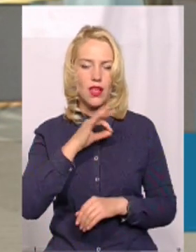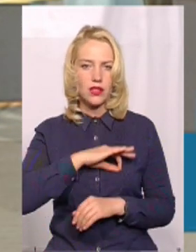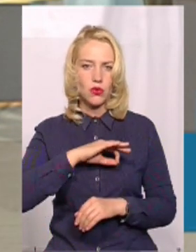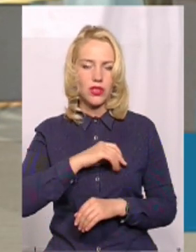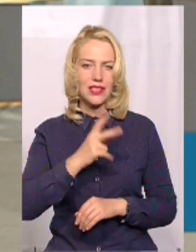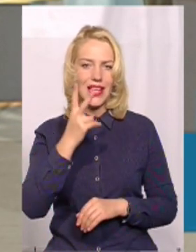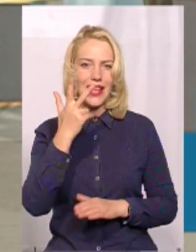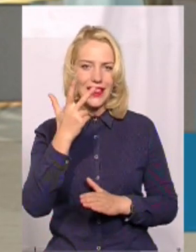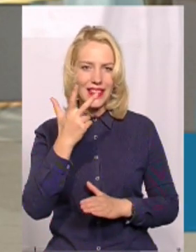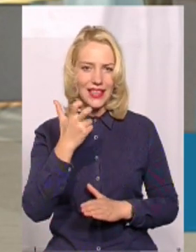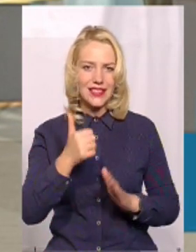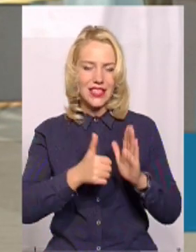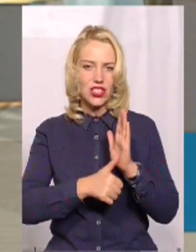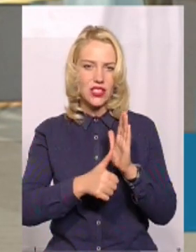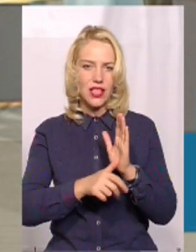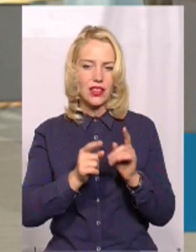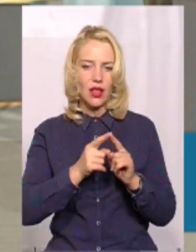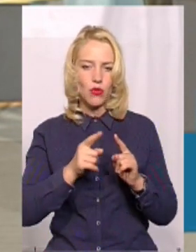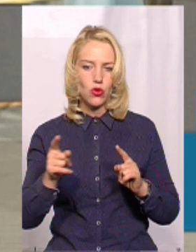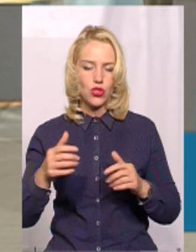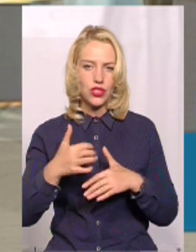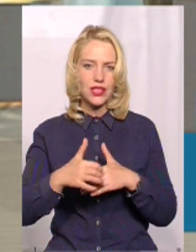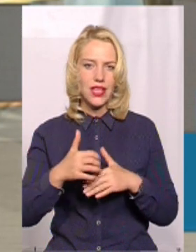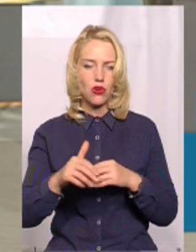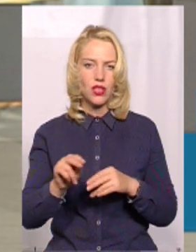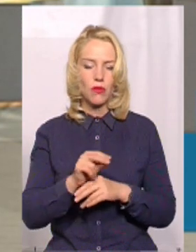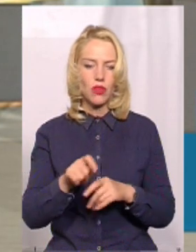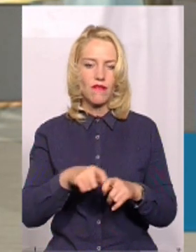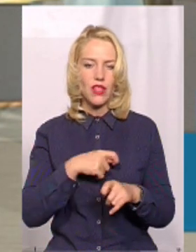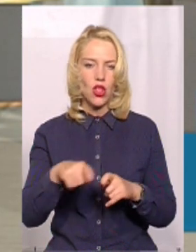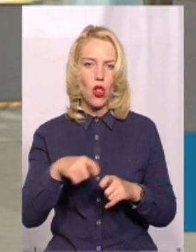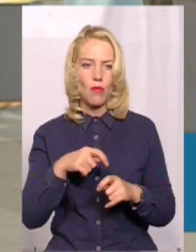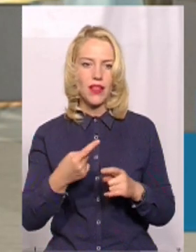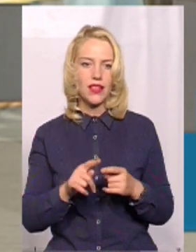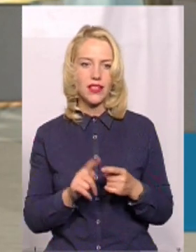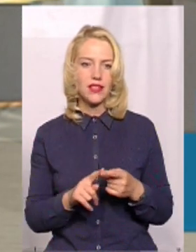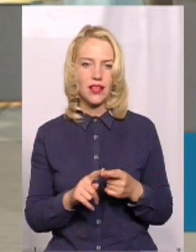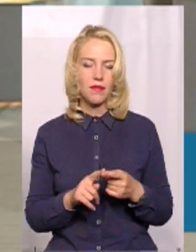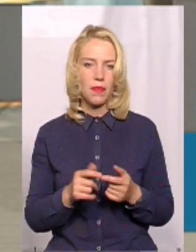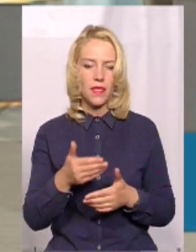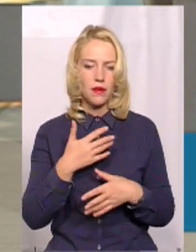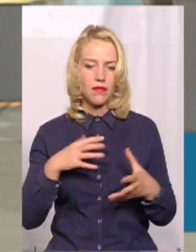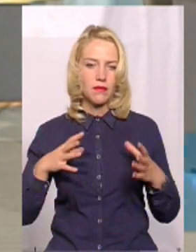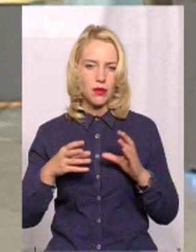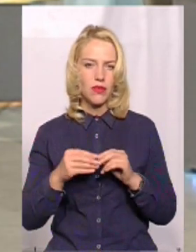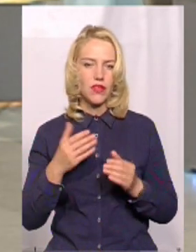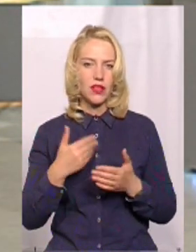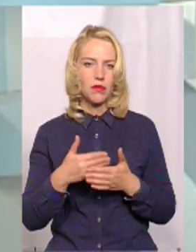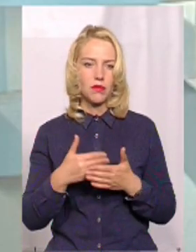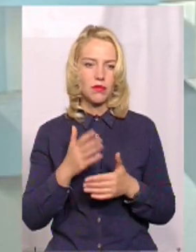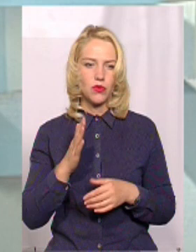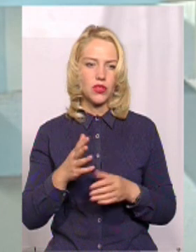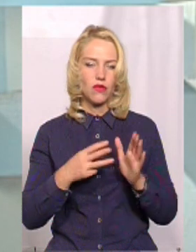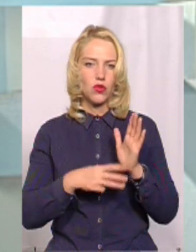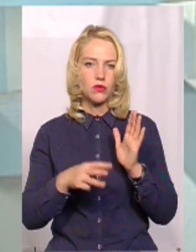на поточний середній ремонт. А в кілометрах скільки? В кілометрах? Ну, ми підбивали орієнтовно, це